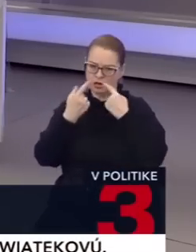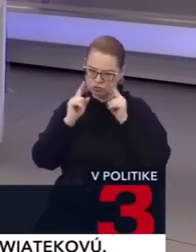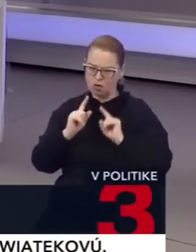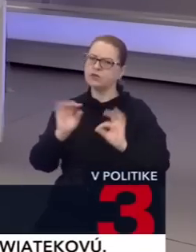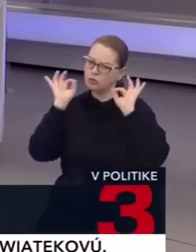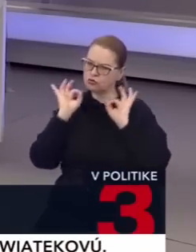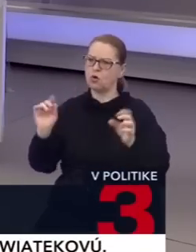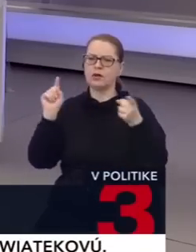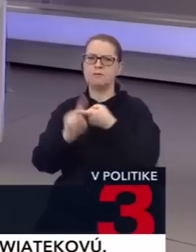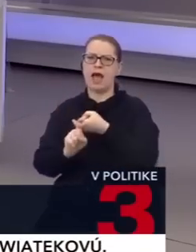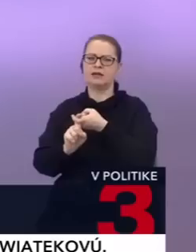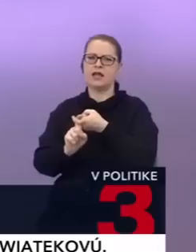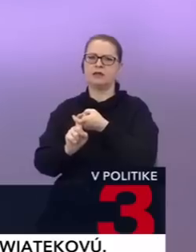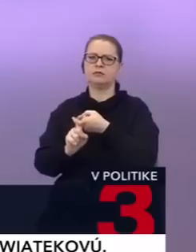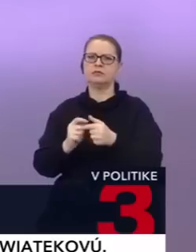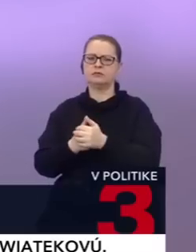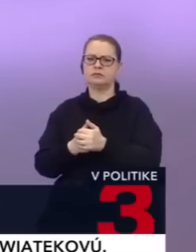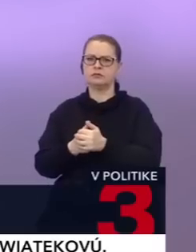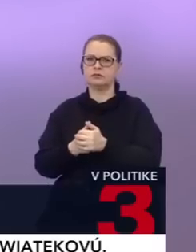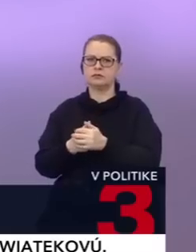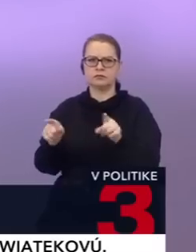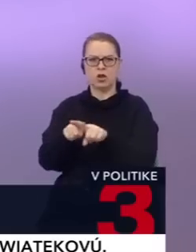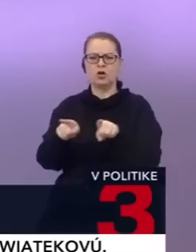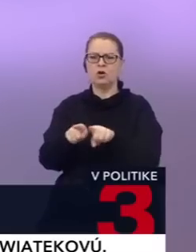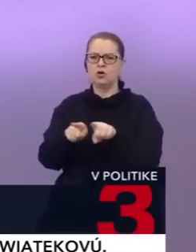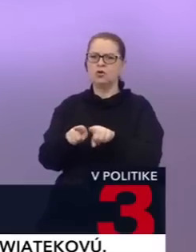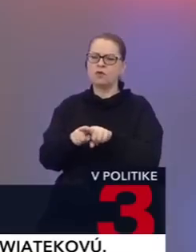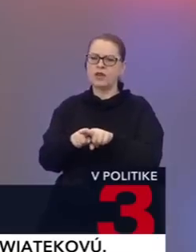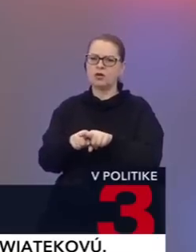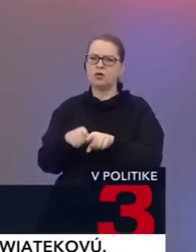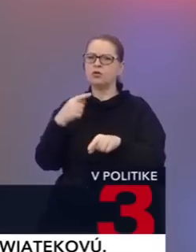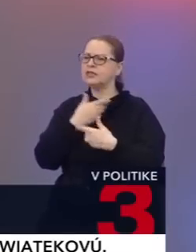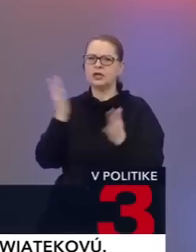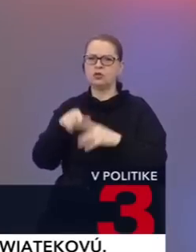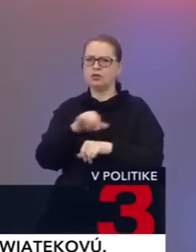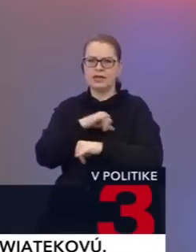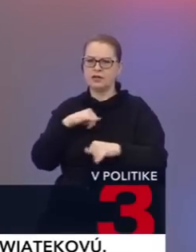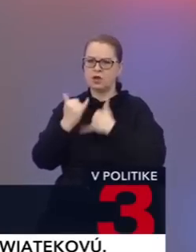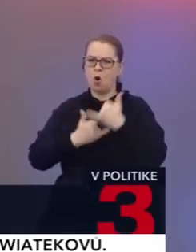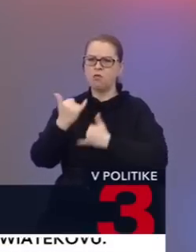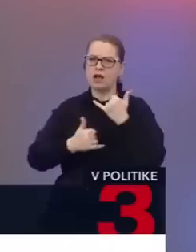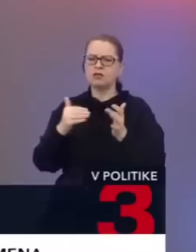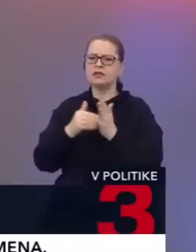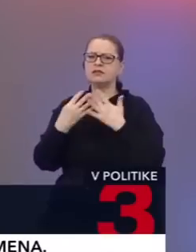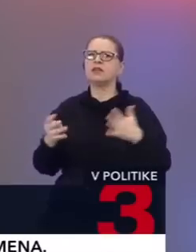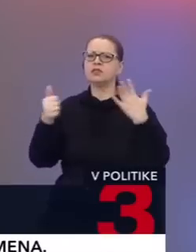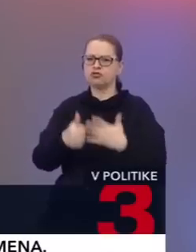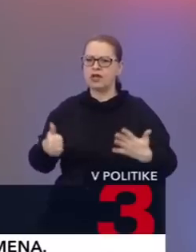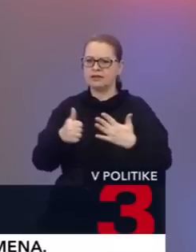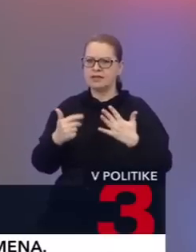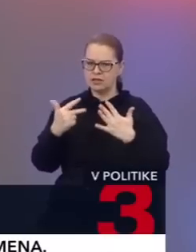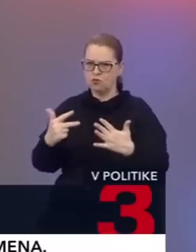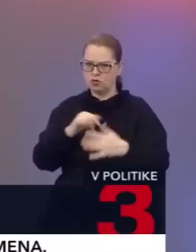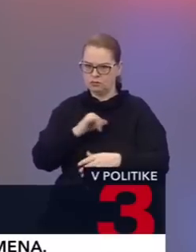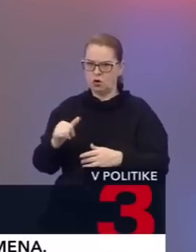spolahnivých partnerov, prichádzajú sem rovnako asi ako sa zhodneme na tom, že nikto tu nechce opakovanie 1960. vôsnaho,